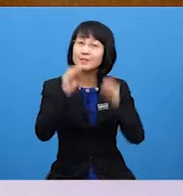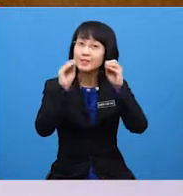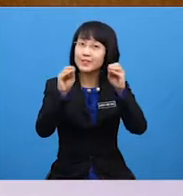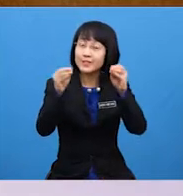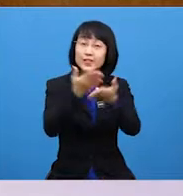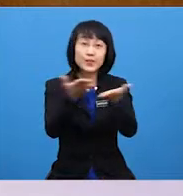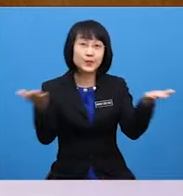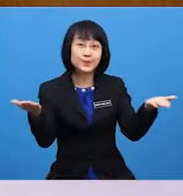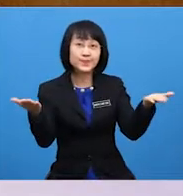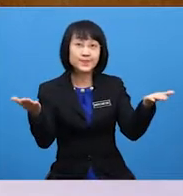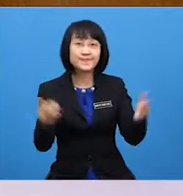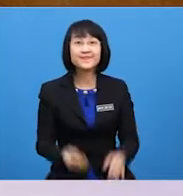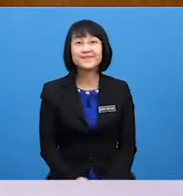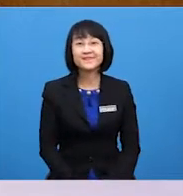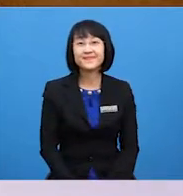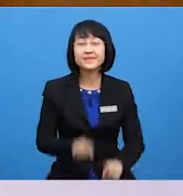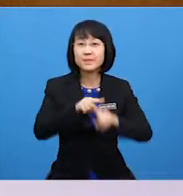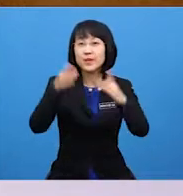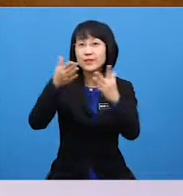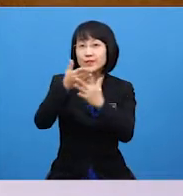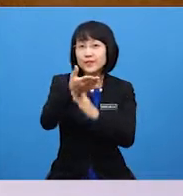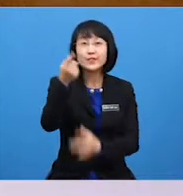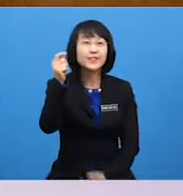But through television